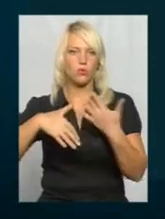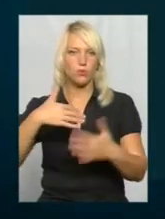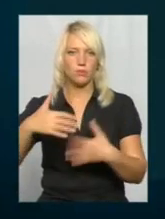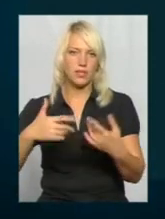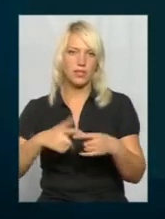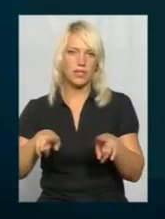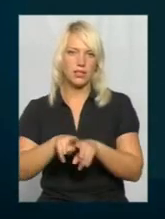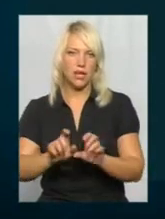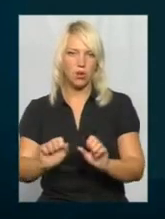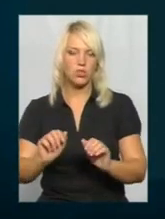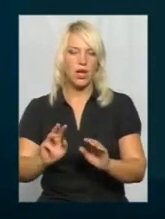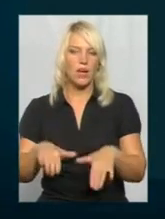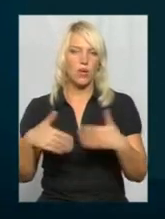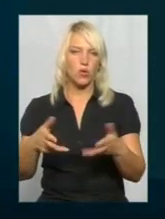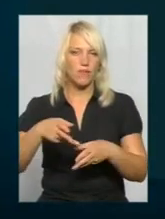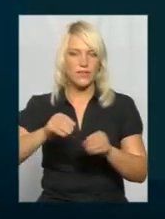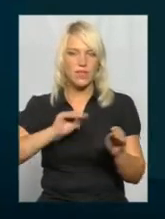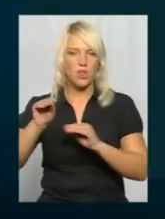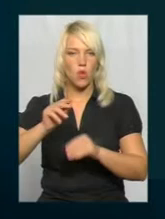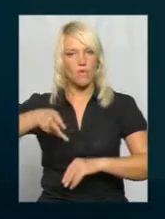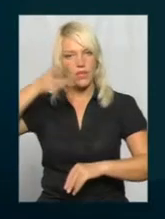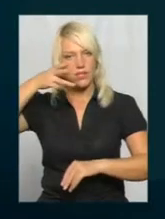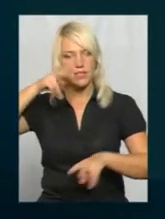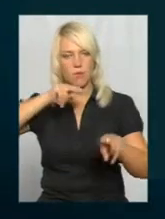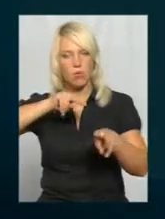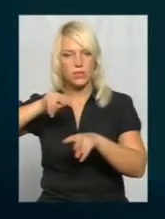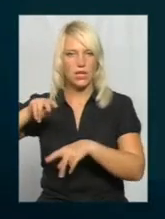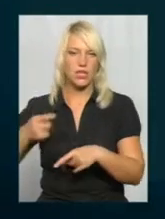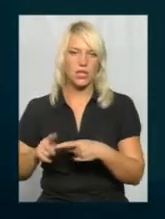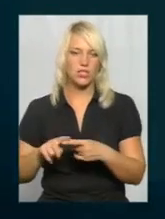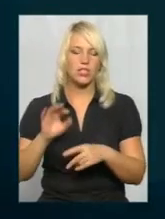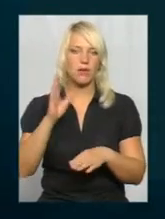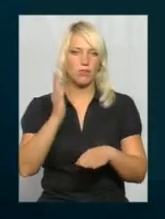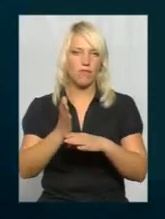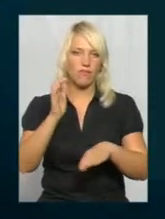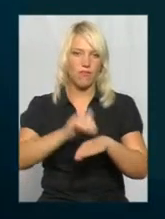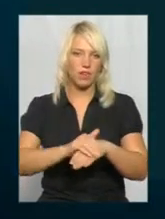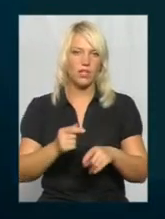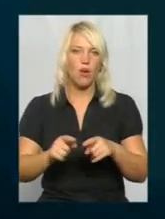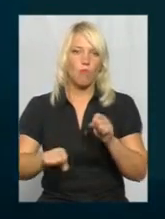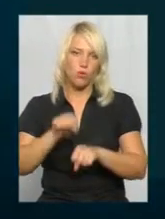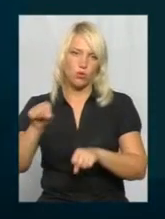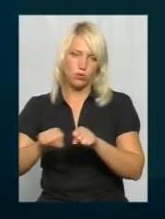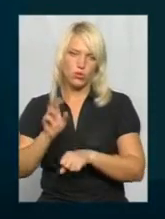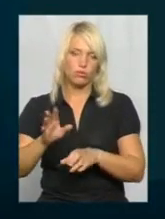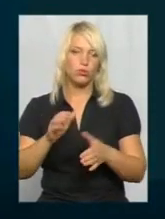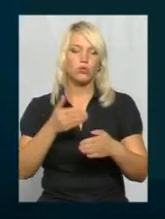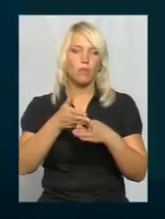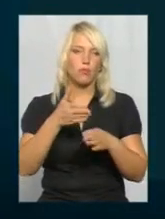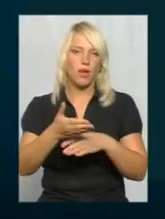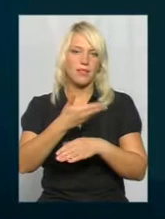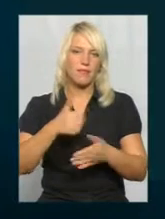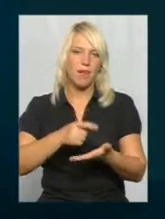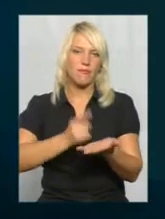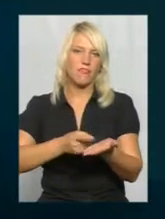рекомендуємо встановлення камер відеоспостережень, які будуть фіксувати факт чинення даного правопорушення і будуть нам допомагати фіксувати і документувати